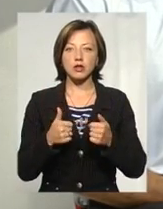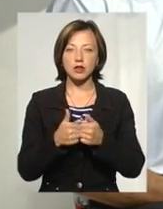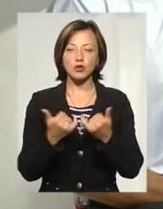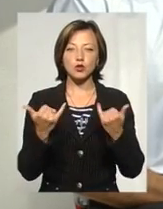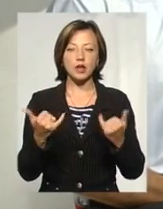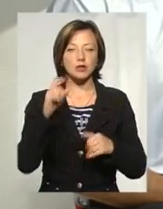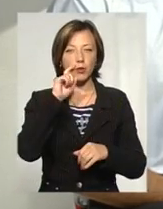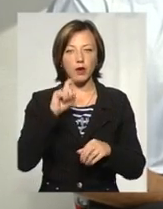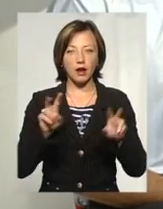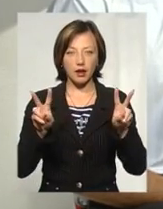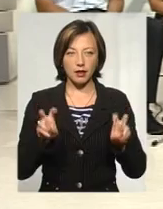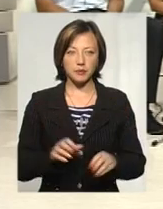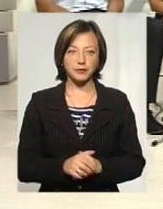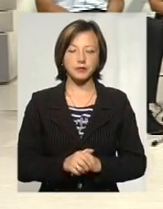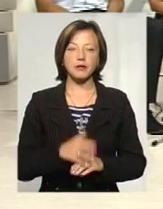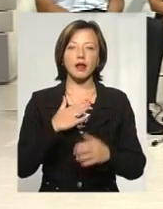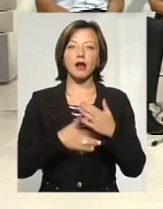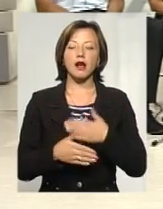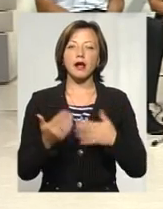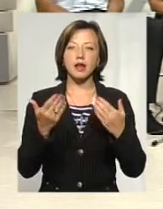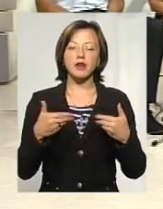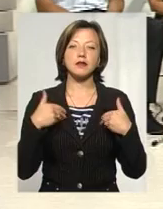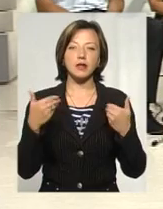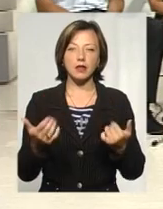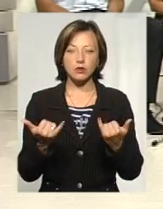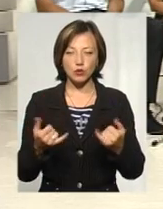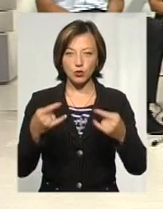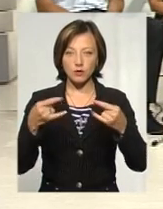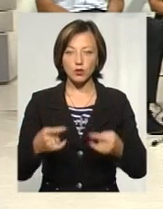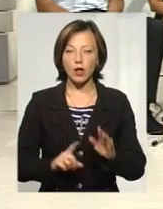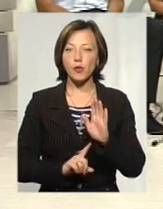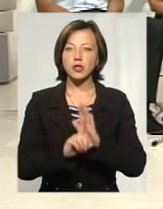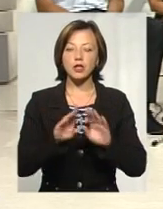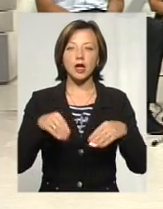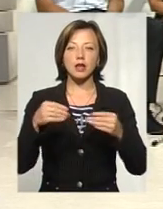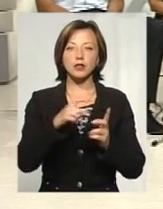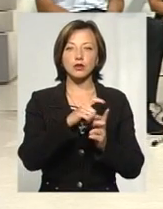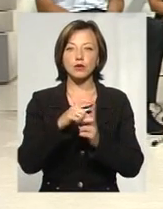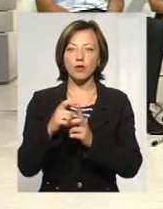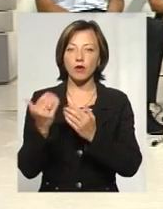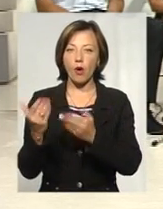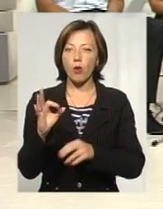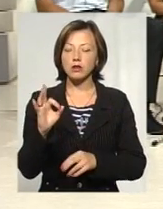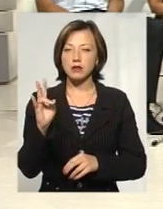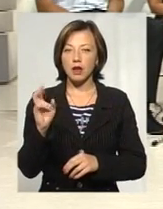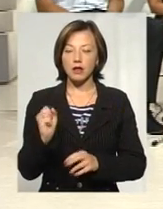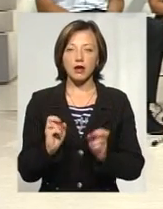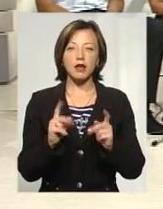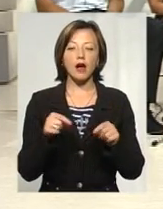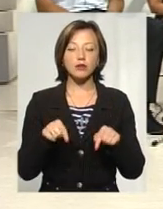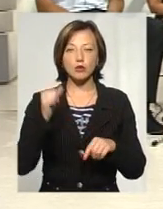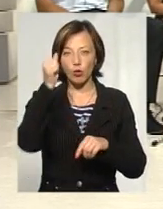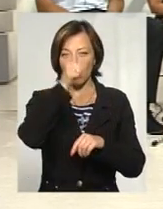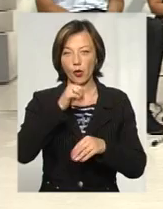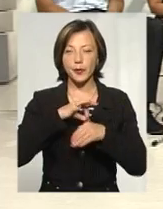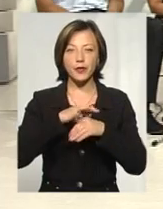«Сучасна Україна». Доброго дня. Рада вас вітати сьогодні у нашій студії і хотіла б на початку надати слово пані Оксані. Розкажіть, як цього року